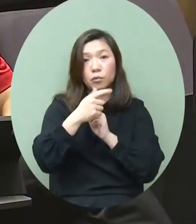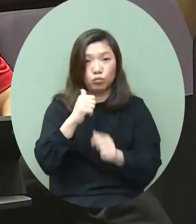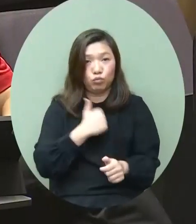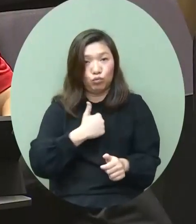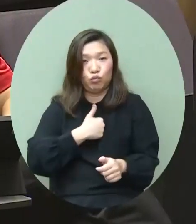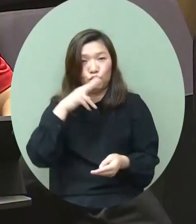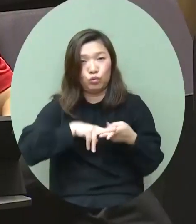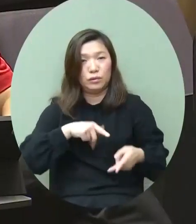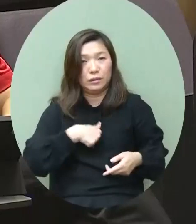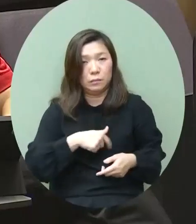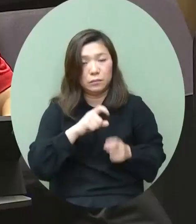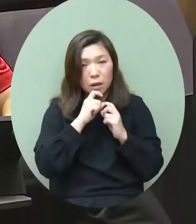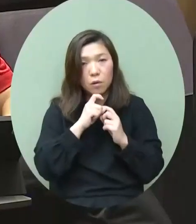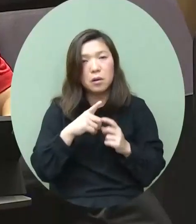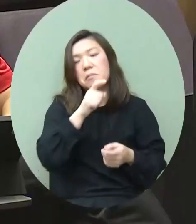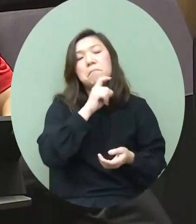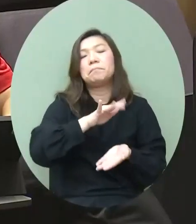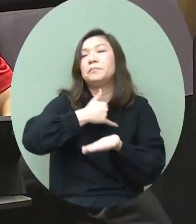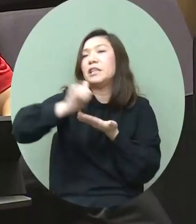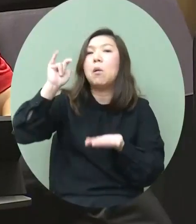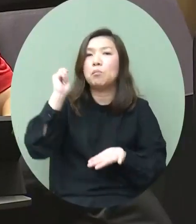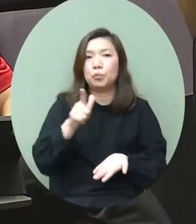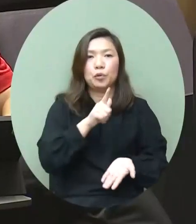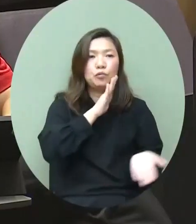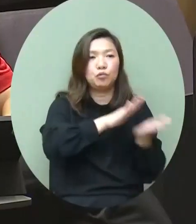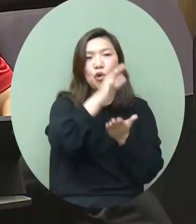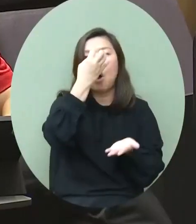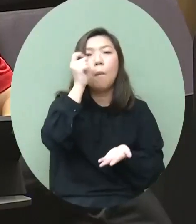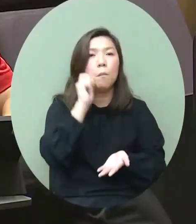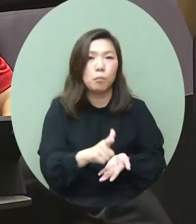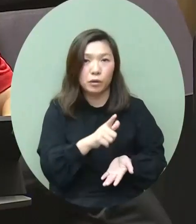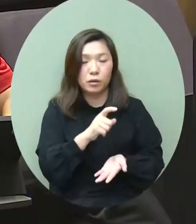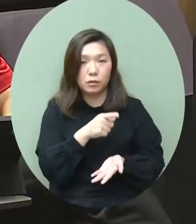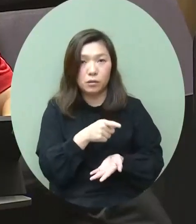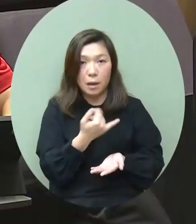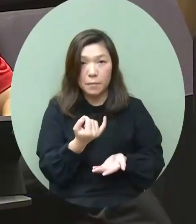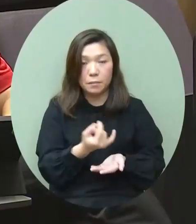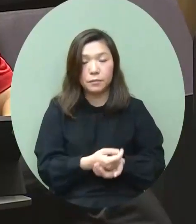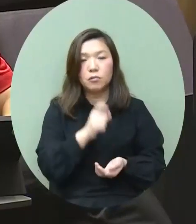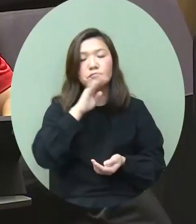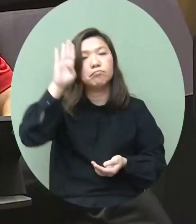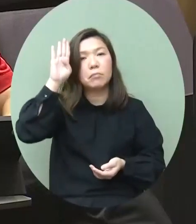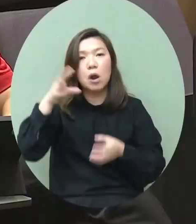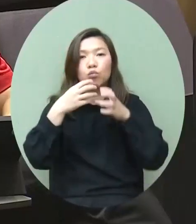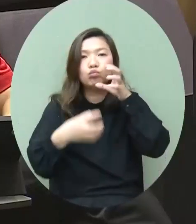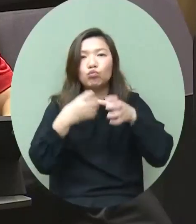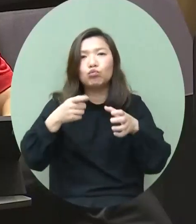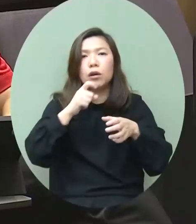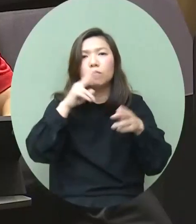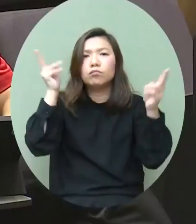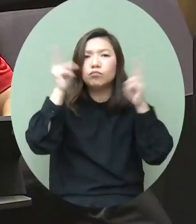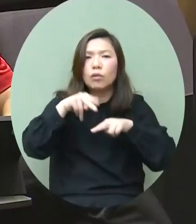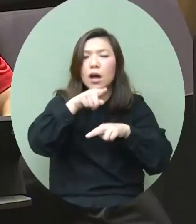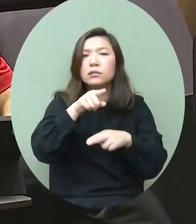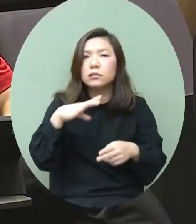信心就是不會撤資或者是不會離開香港呢如果在未來討論通關的情況之下